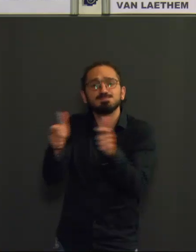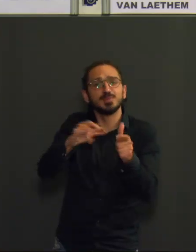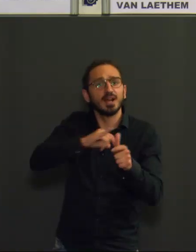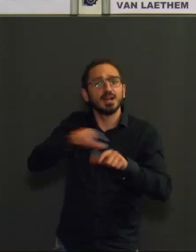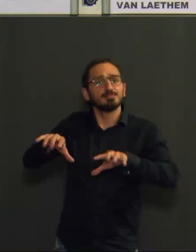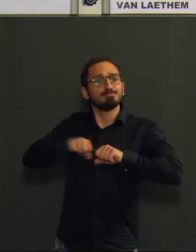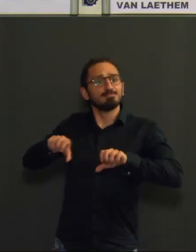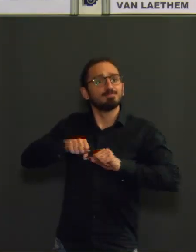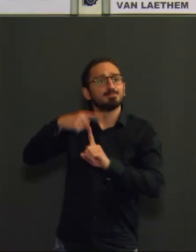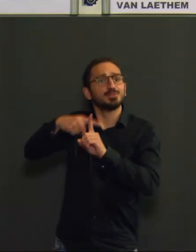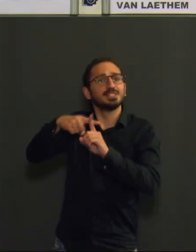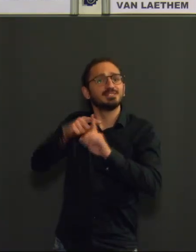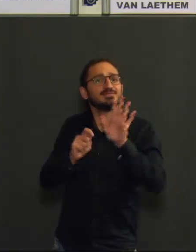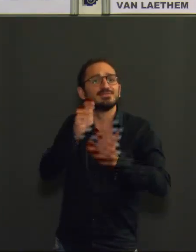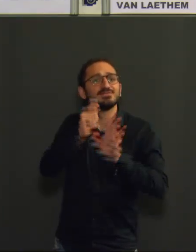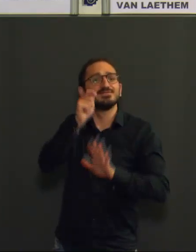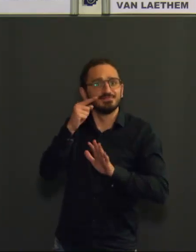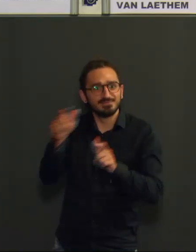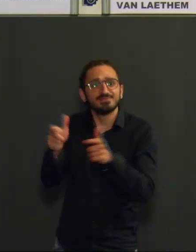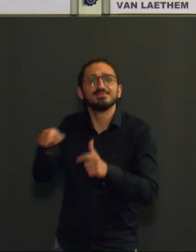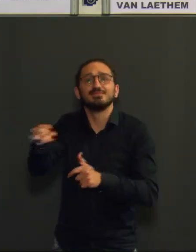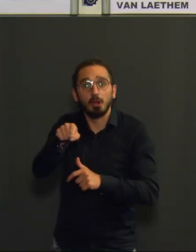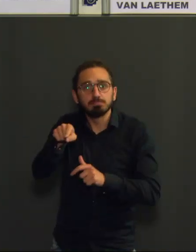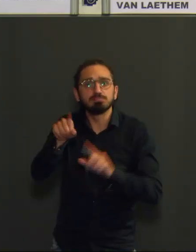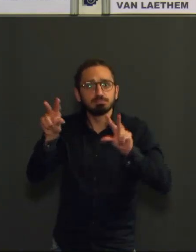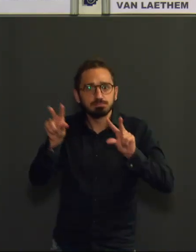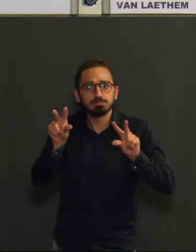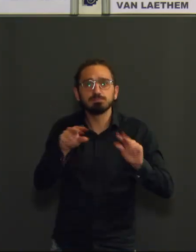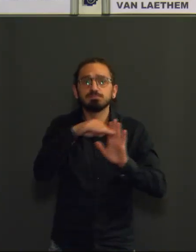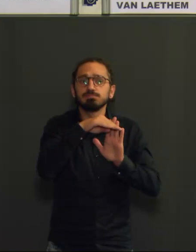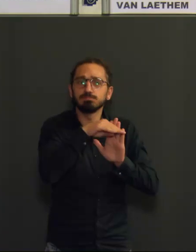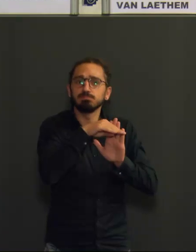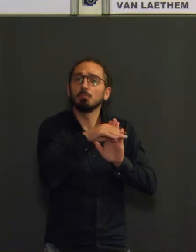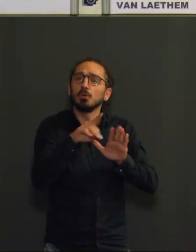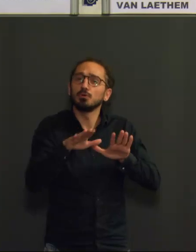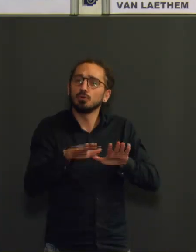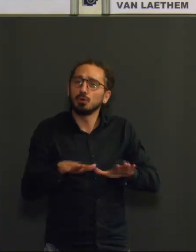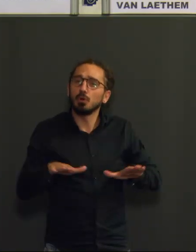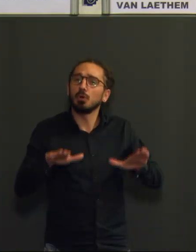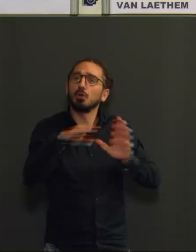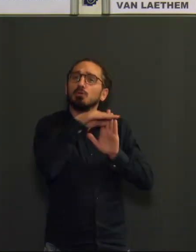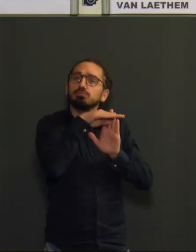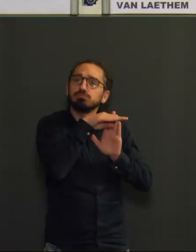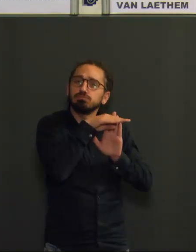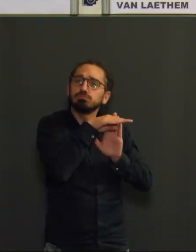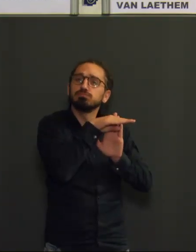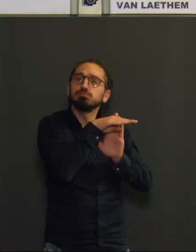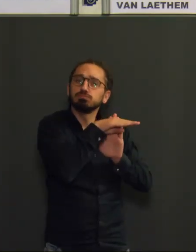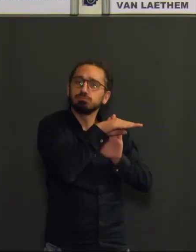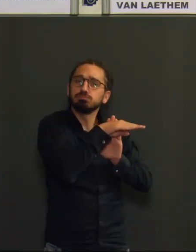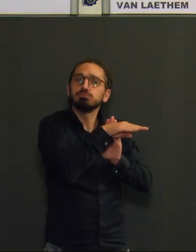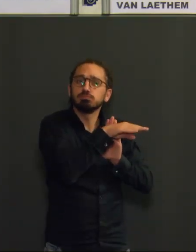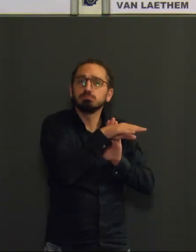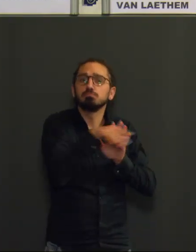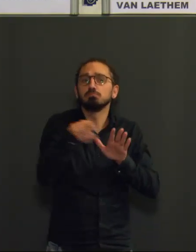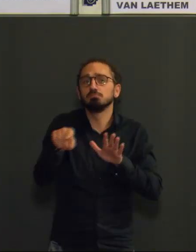sont pratiqués continue lentement, c'est clair, mais sûrement à diminuer. Nous sommes actuellement à, globalement pour